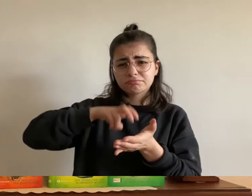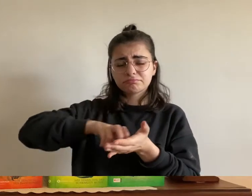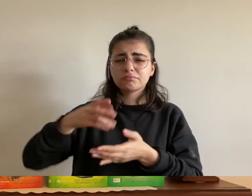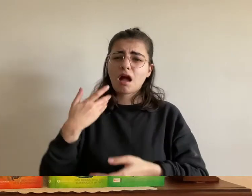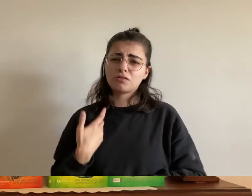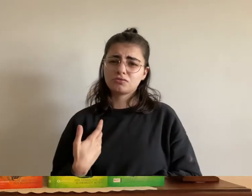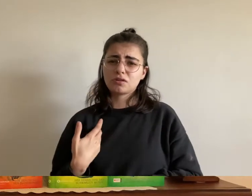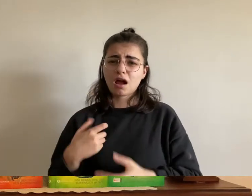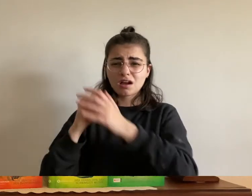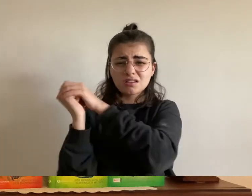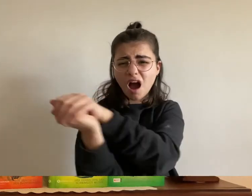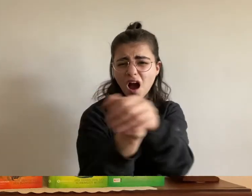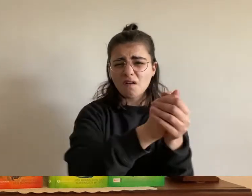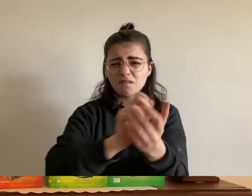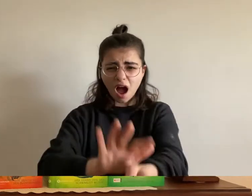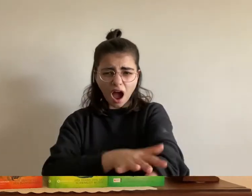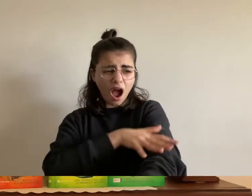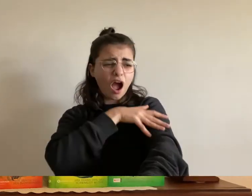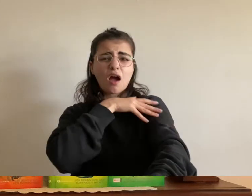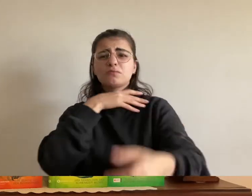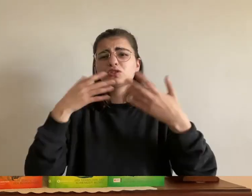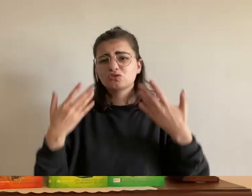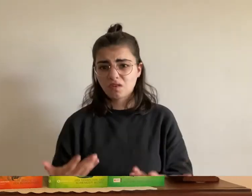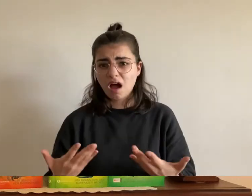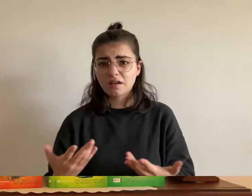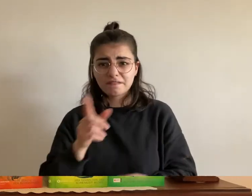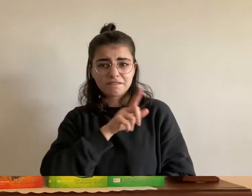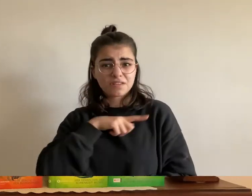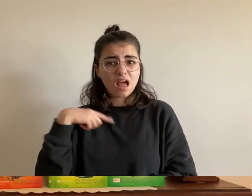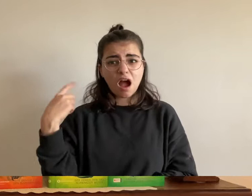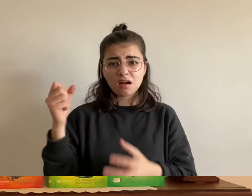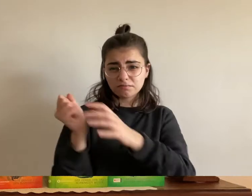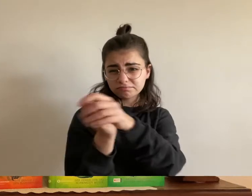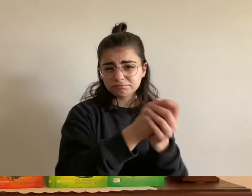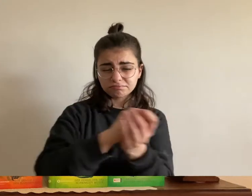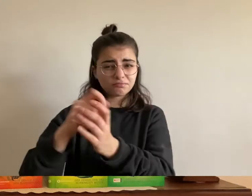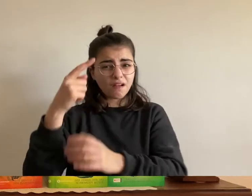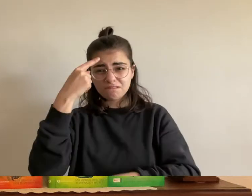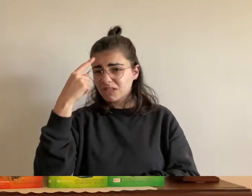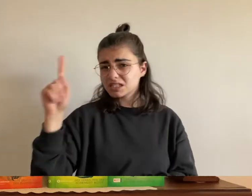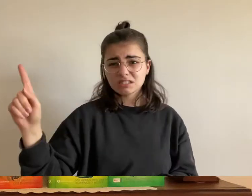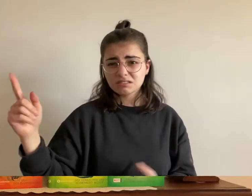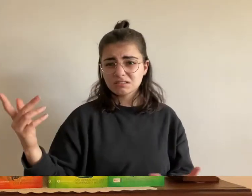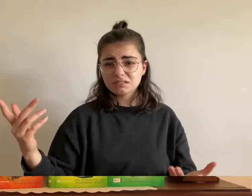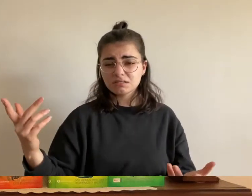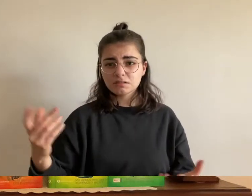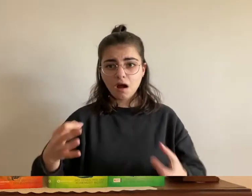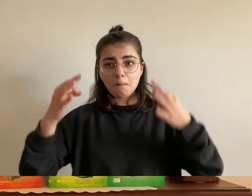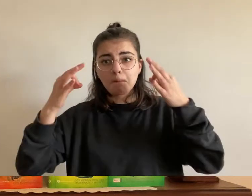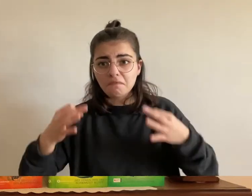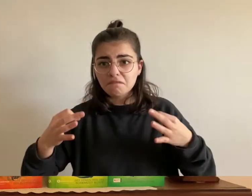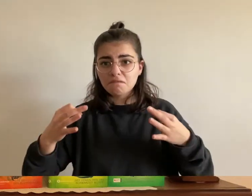ein stein kam aus dem nichts angeflogen und traf den greif am kopf irritiert drehte das große